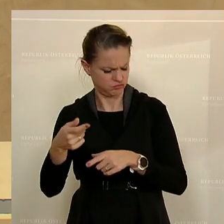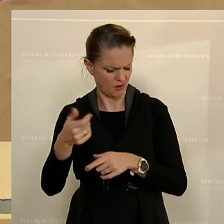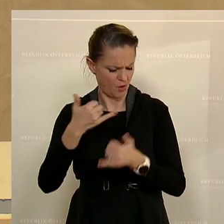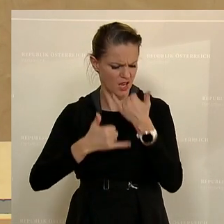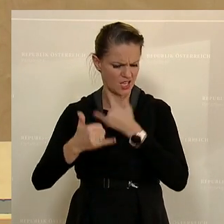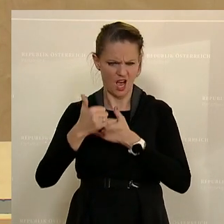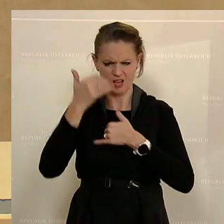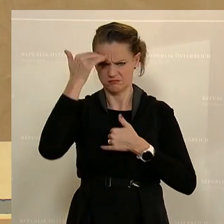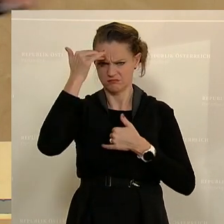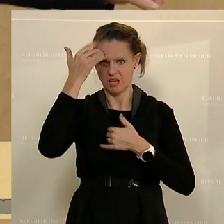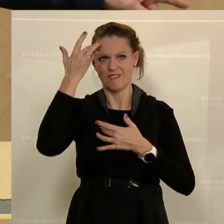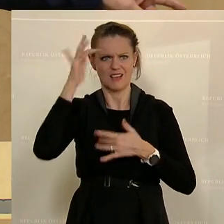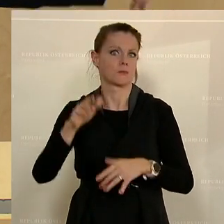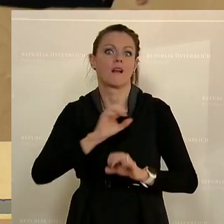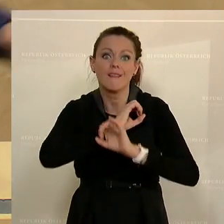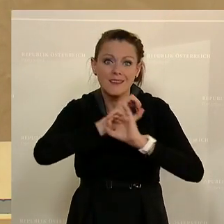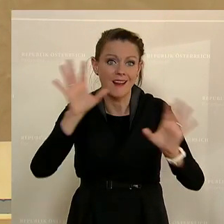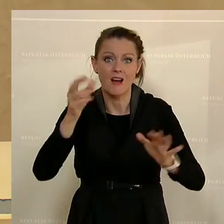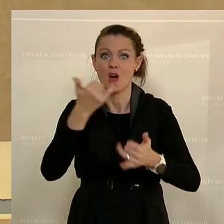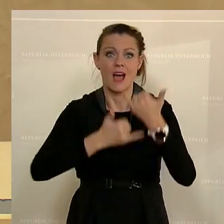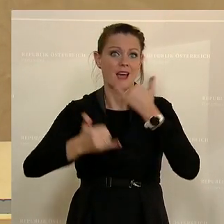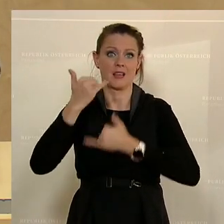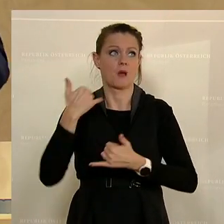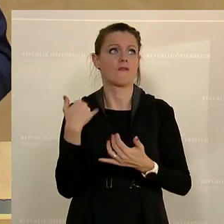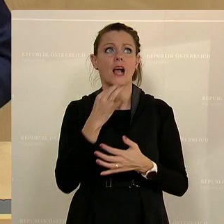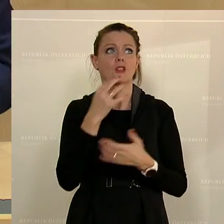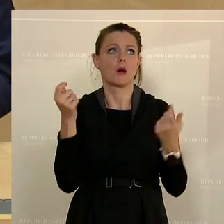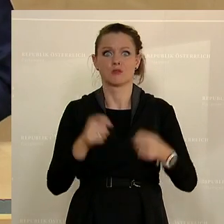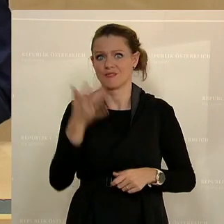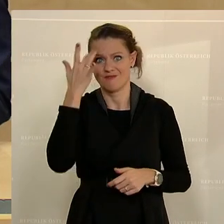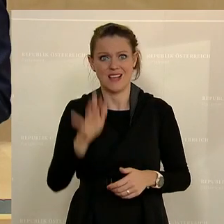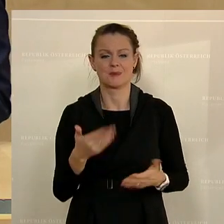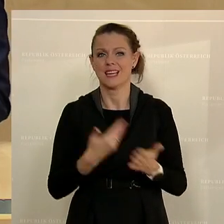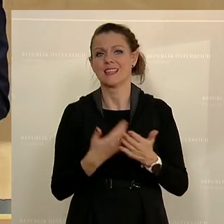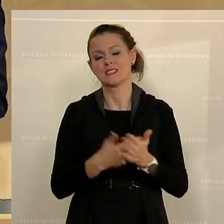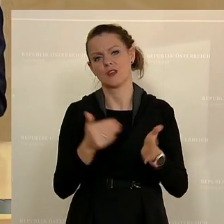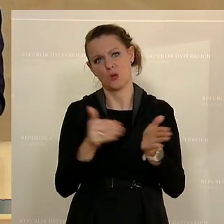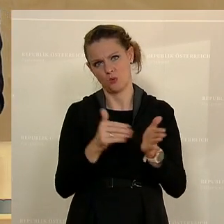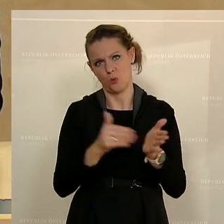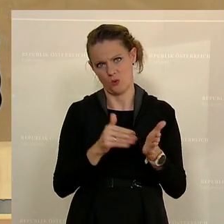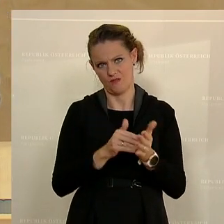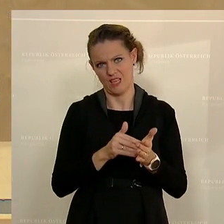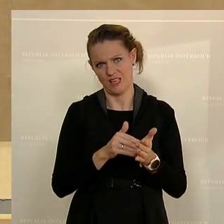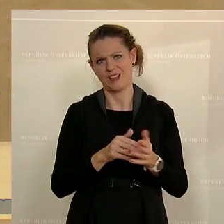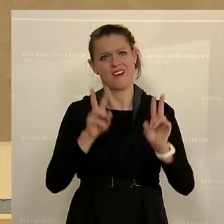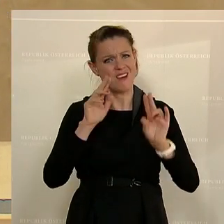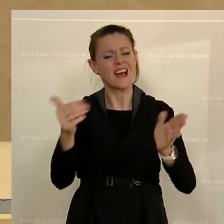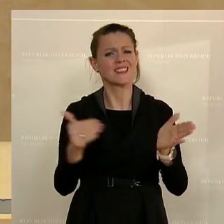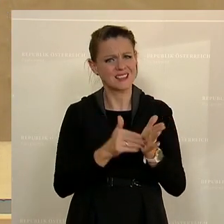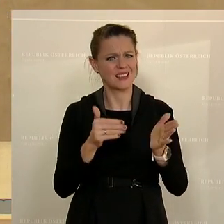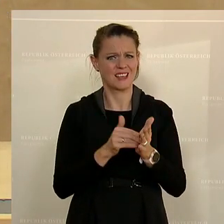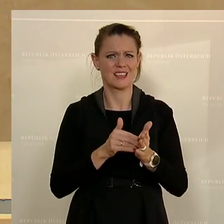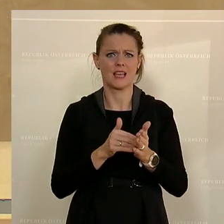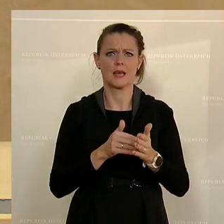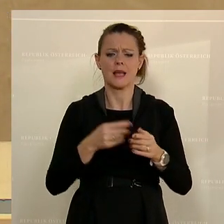Jahr war. Ist ja klar, das wissen wir auch nicht, was wir vor einem Jahr bei irgendeiner Sitzung beschlossen haben. Daher wäre es notwendig und wirklich, wirklich dringend notwendig,